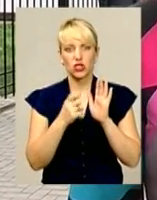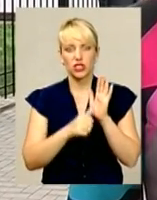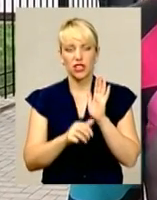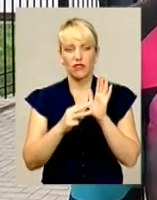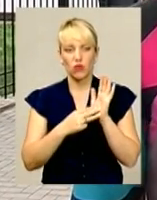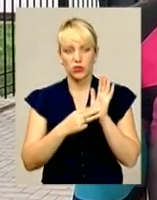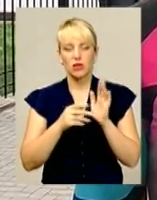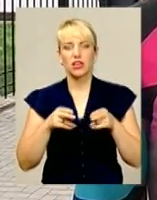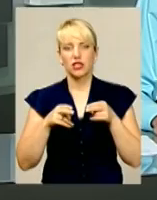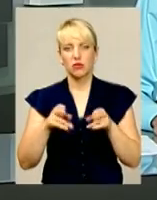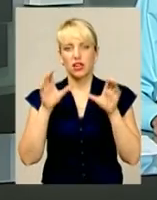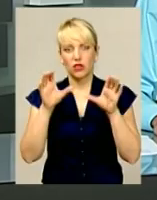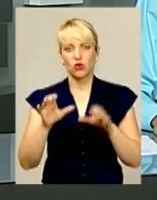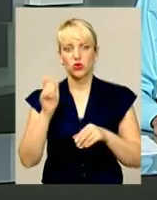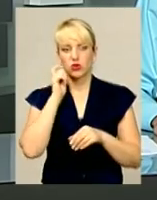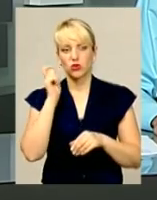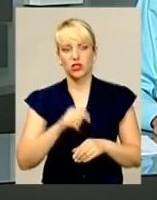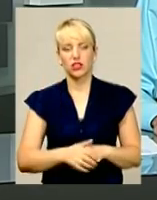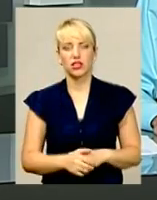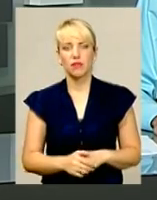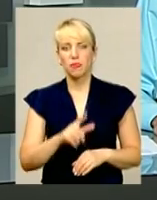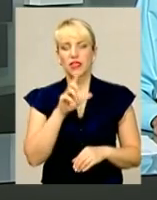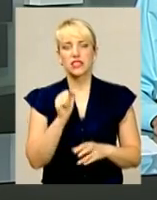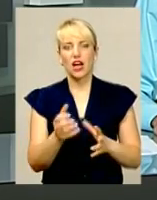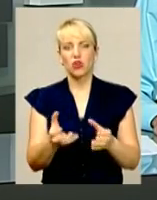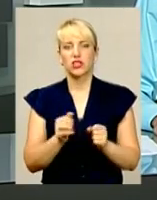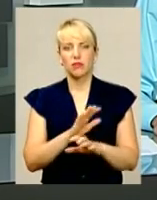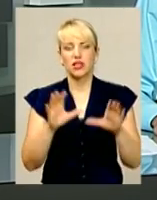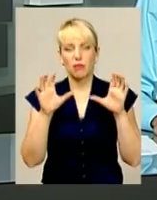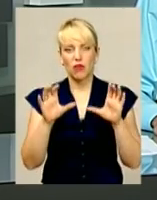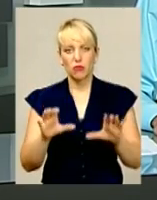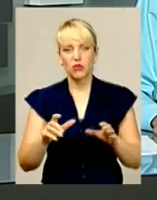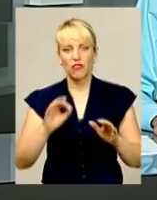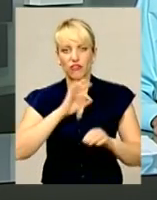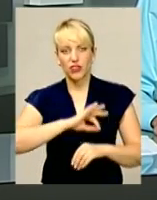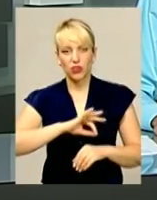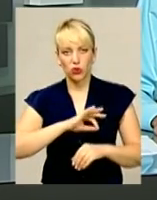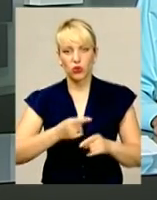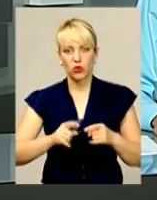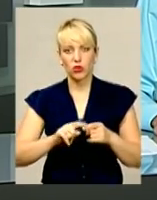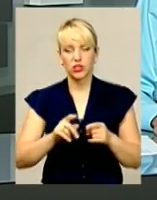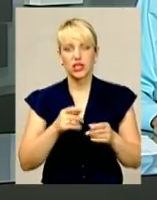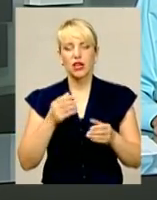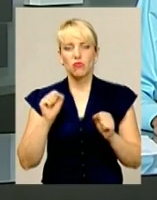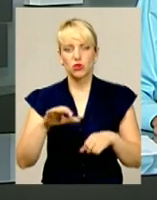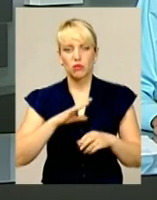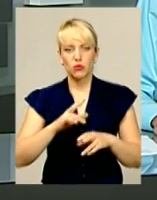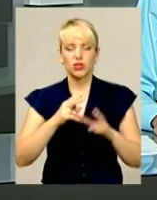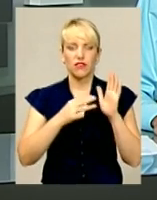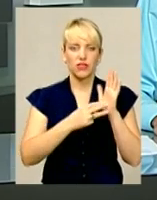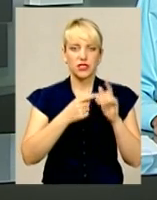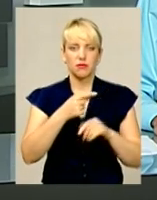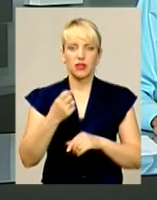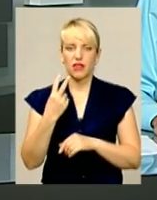кодексу України. За одержання неправомірної вигоди слідчому світить від 8 до 12 років за